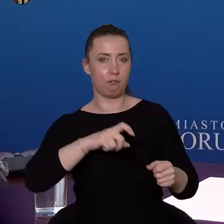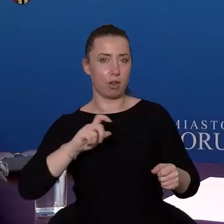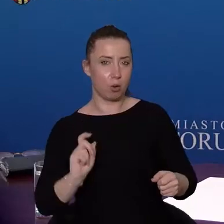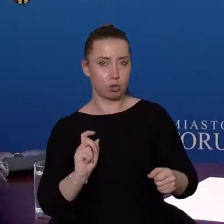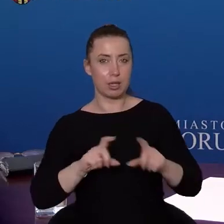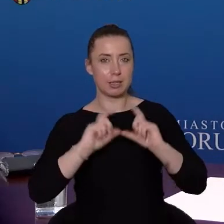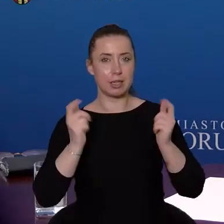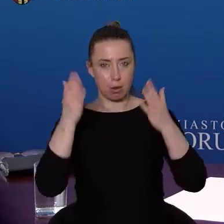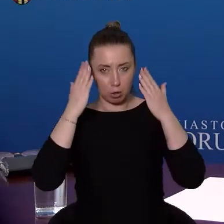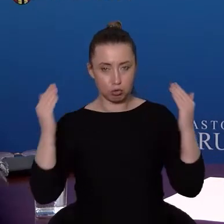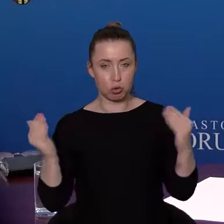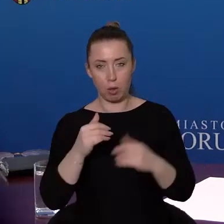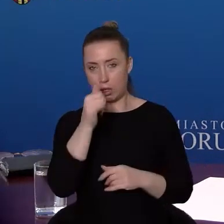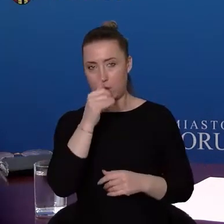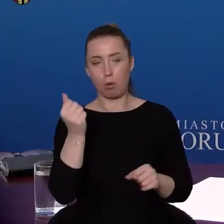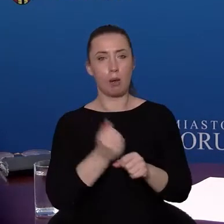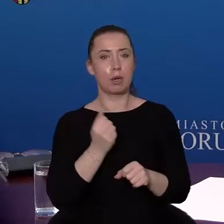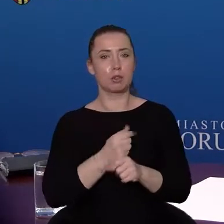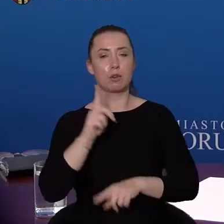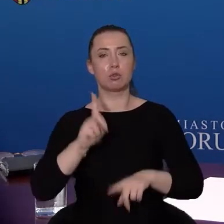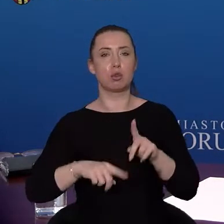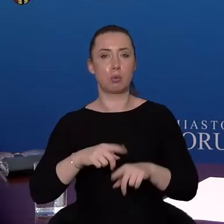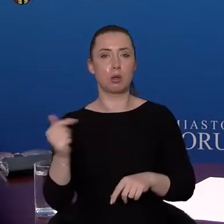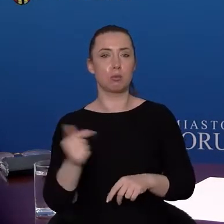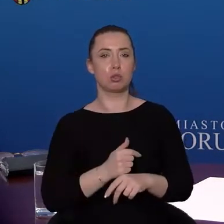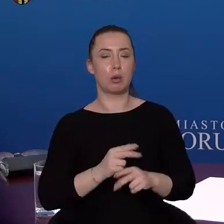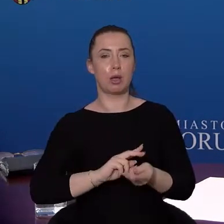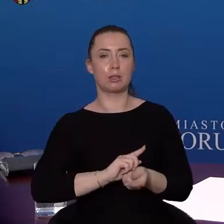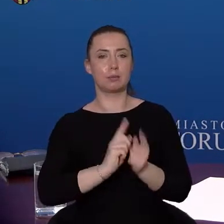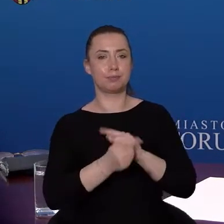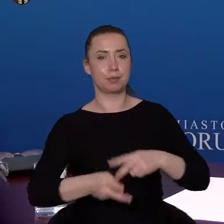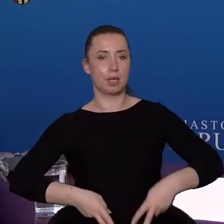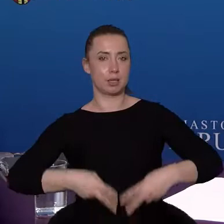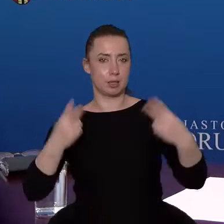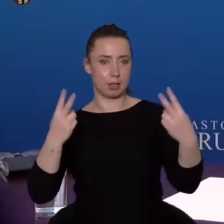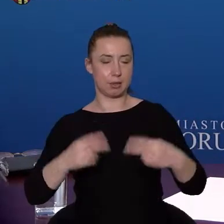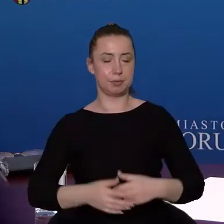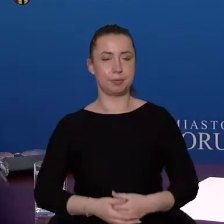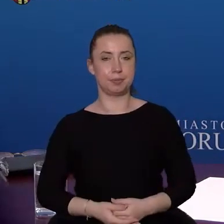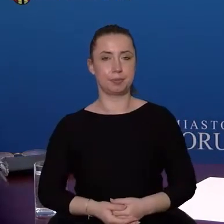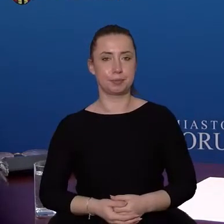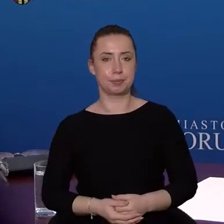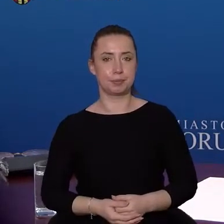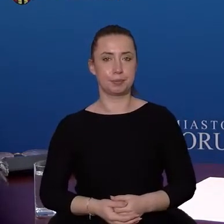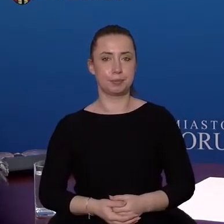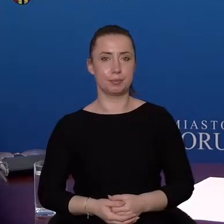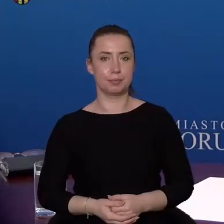całych szkół z działalności takiej bezpośredniej, a więc nauczania stacjonarnego,